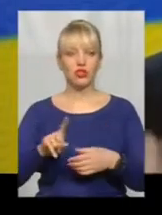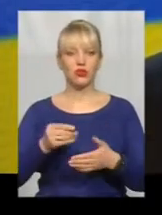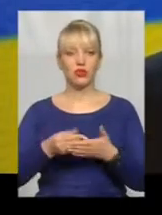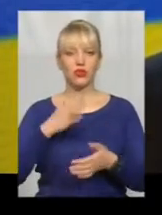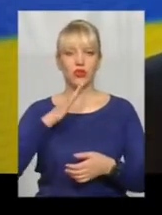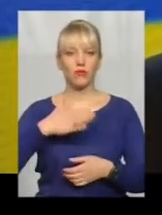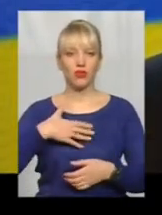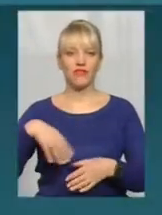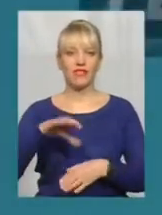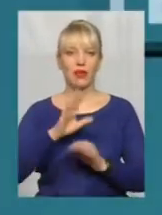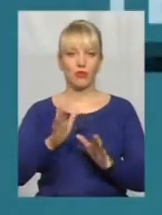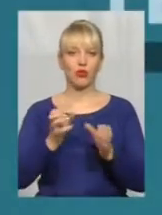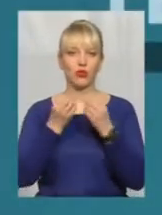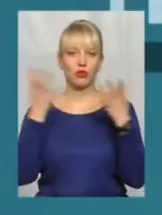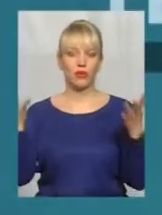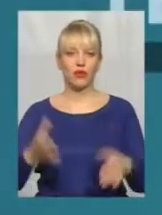мої, все буде добре.